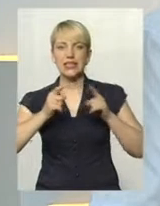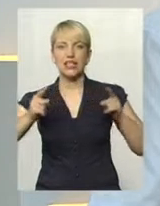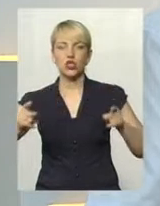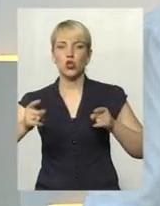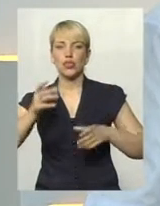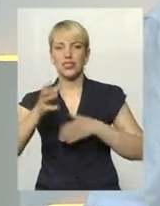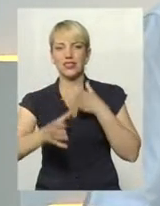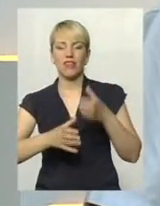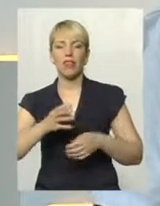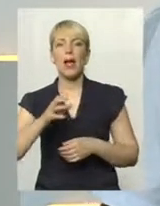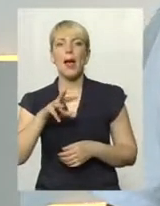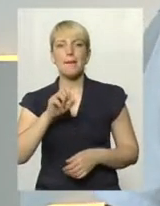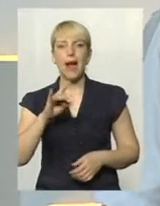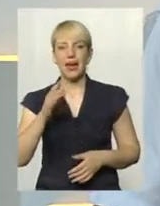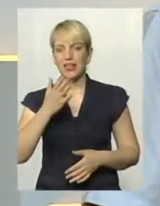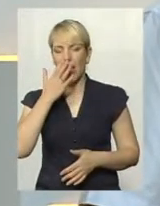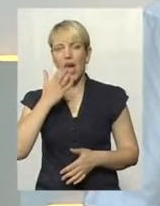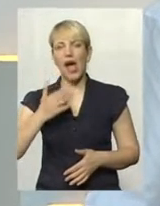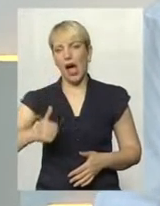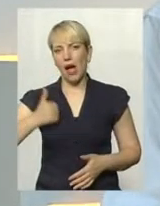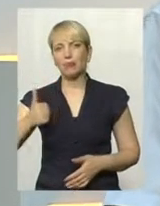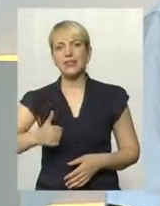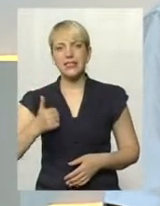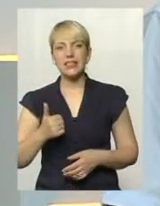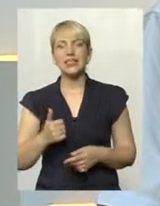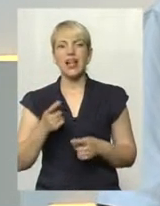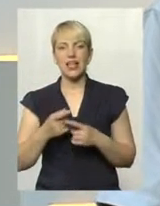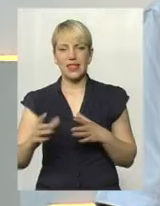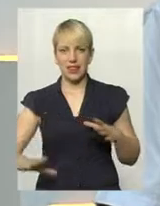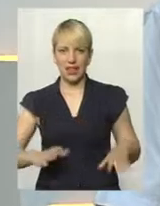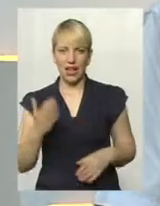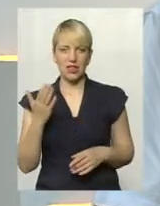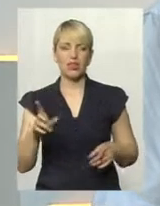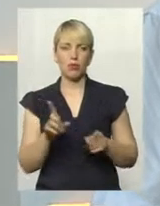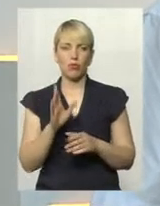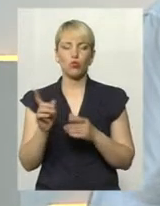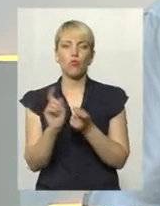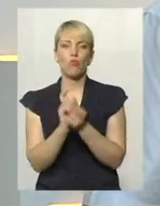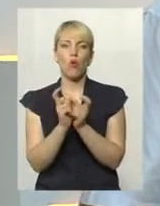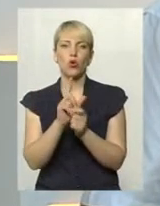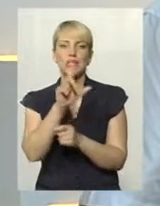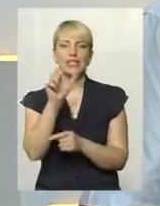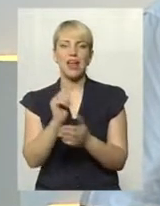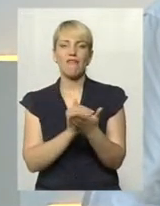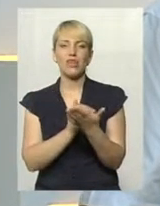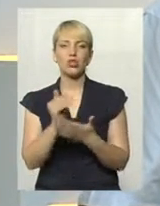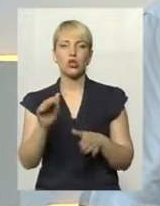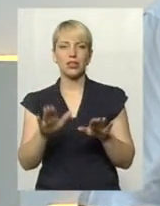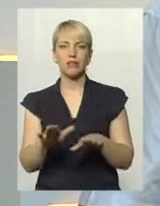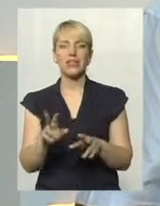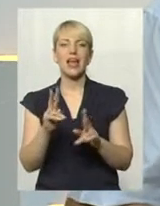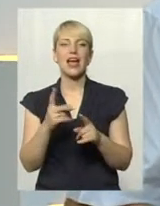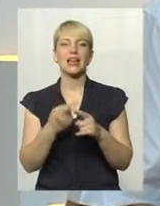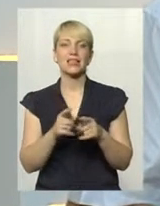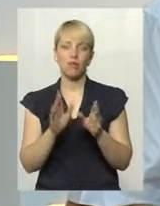Марина амбіційна, її тренер, я думаю, також вони поборються за високі місця. Але як воно складеться,